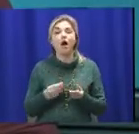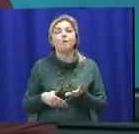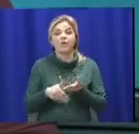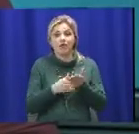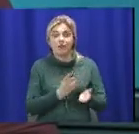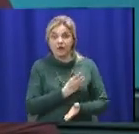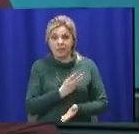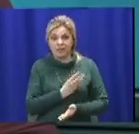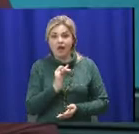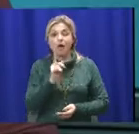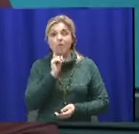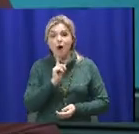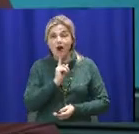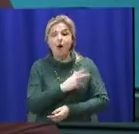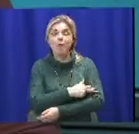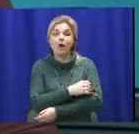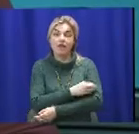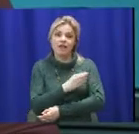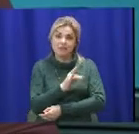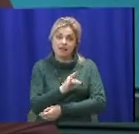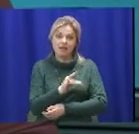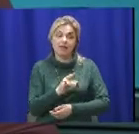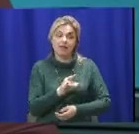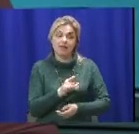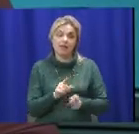відбувається відбувається, скажімо так,